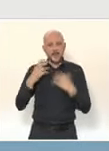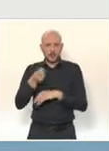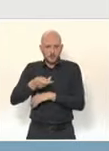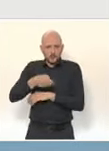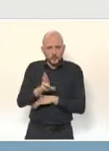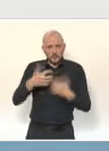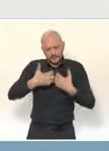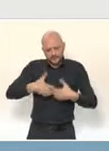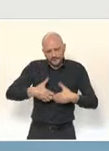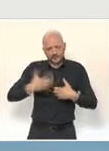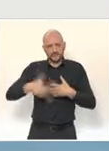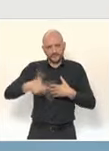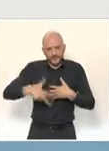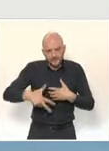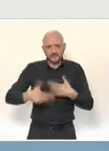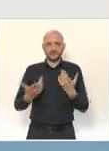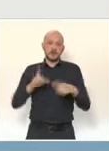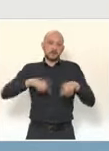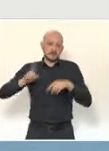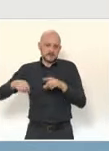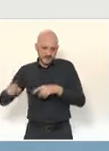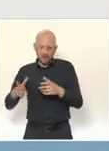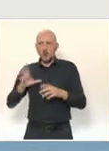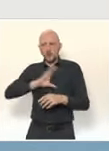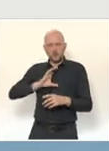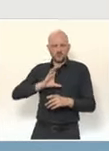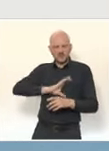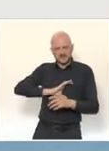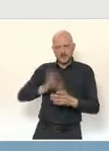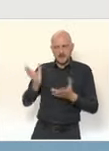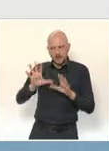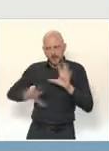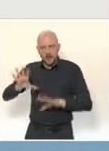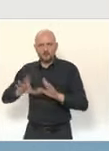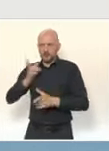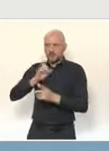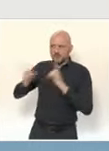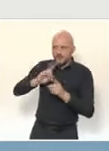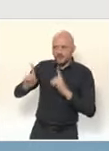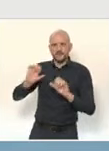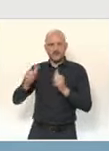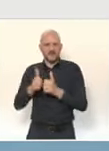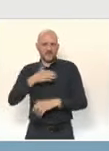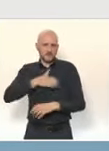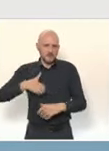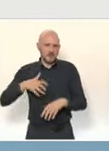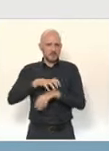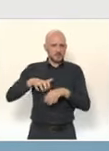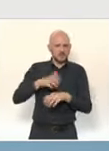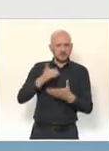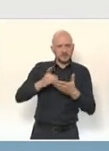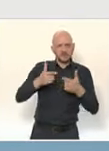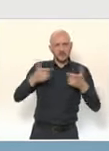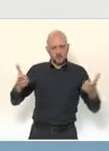selon des modalités qui varient d'un endroit à l'autre. Nous sommes en partenariat avec les collectivités chaque fois que cela est pertinent. Nous encourageons aussi